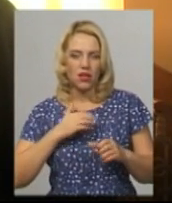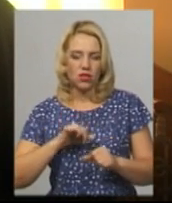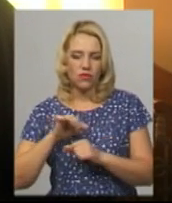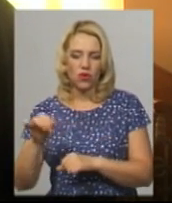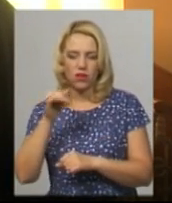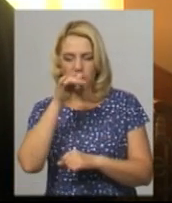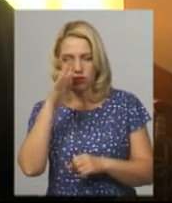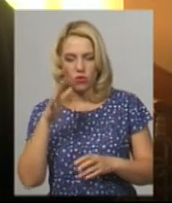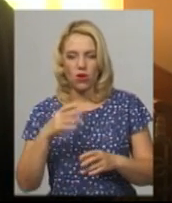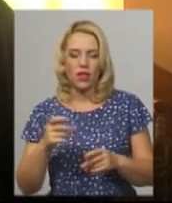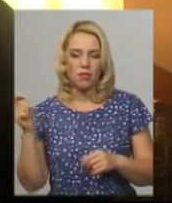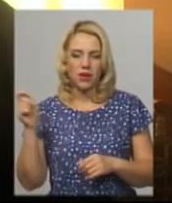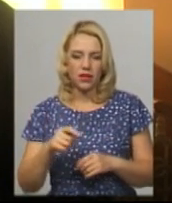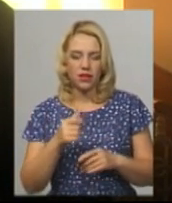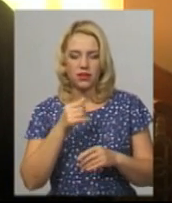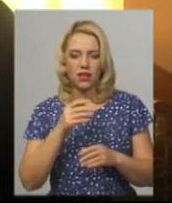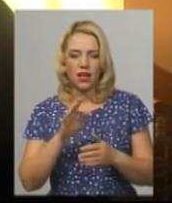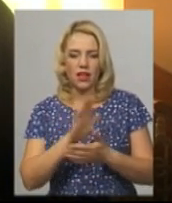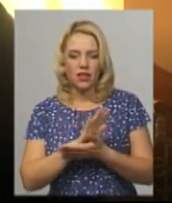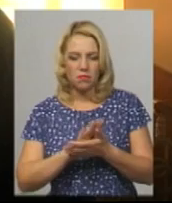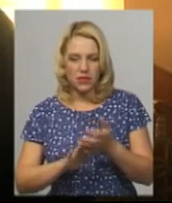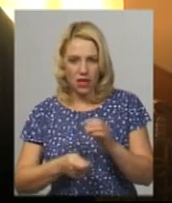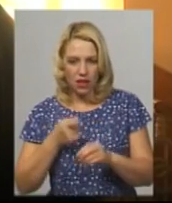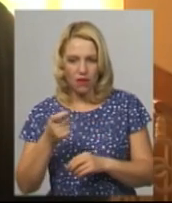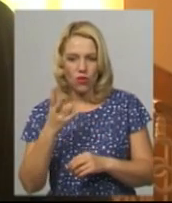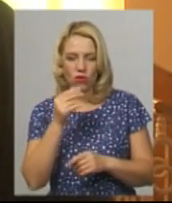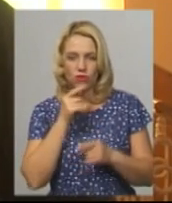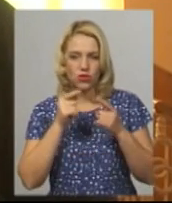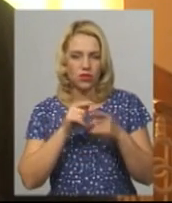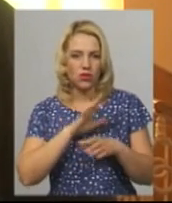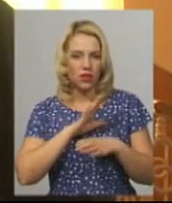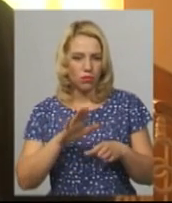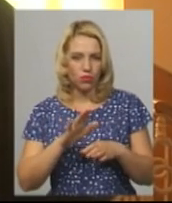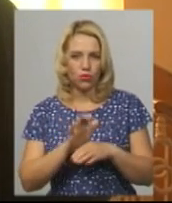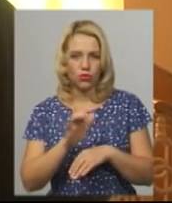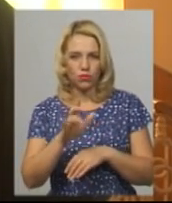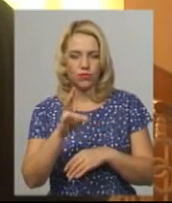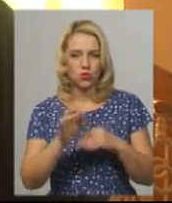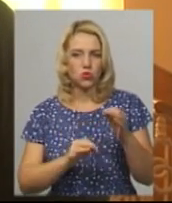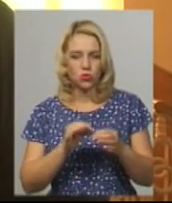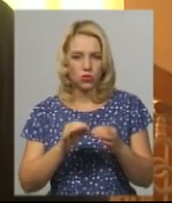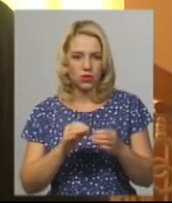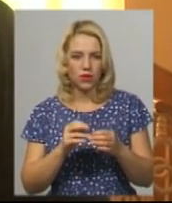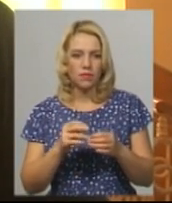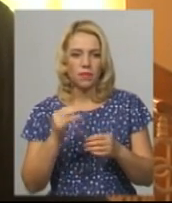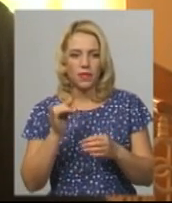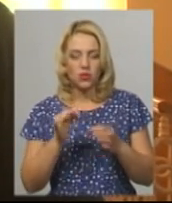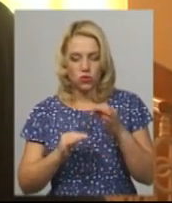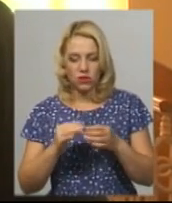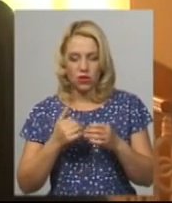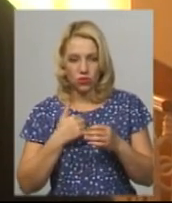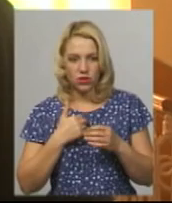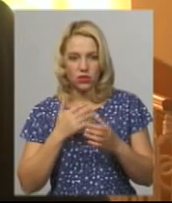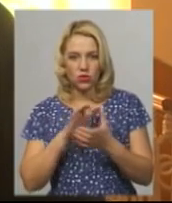приїхати, написала заяву, але та заява вчасно не надійшла до суду, тобто суддя хотів з нею